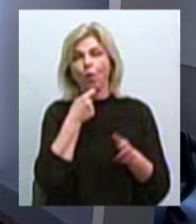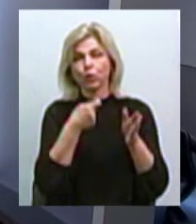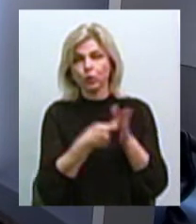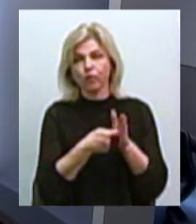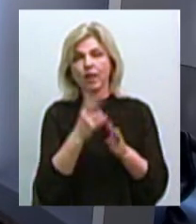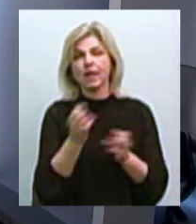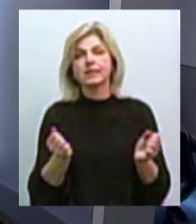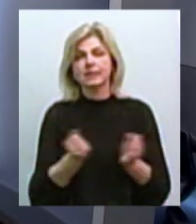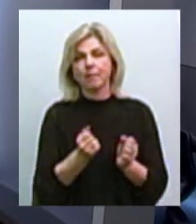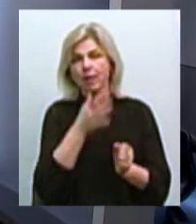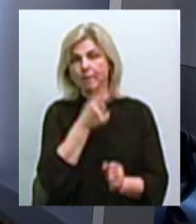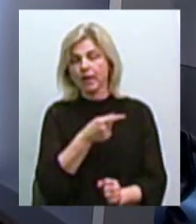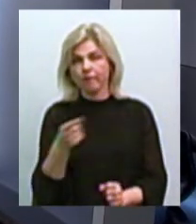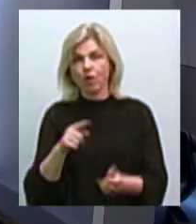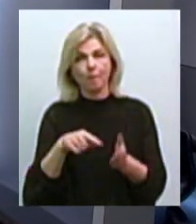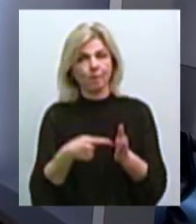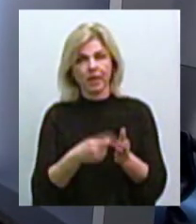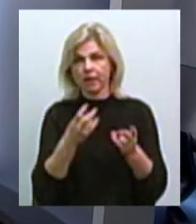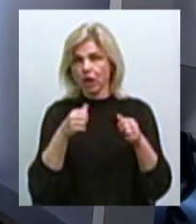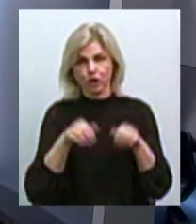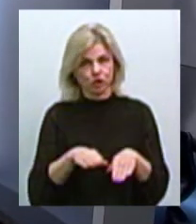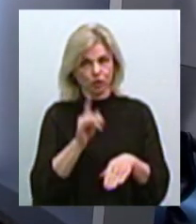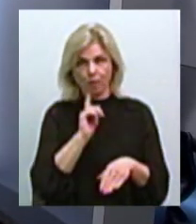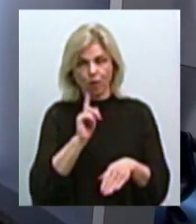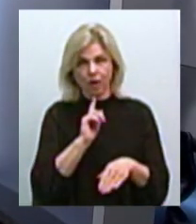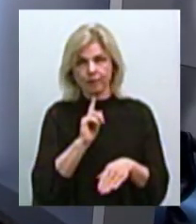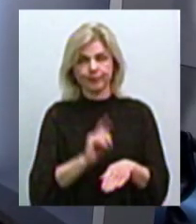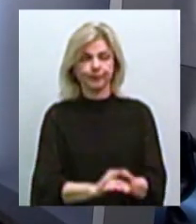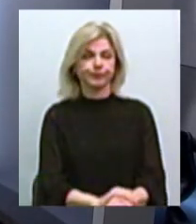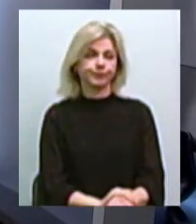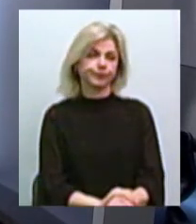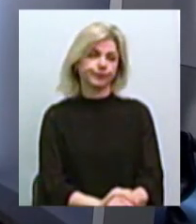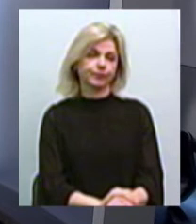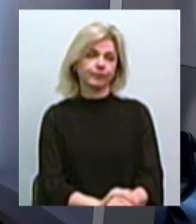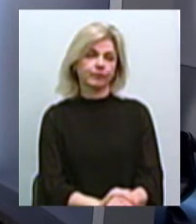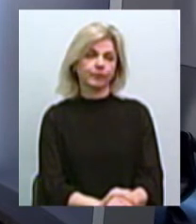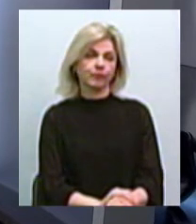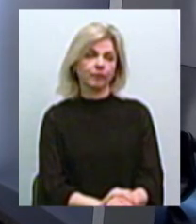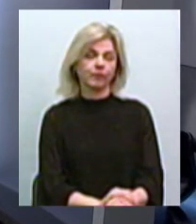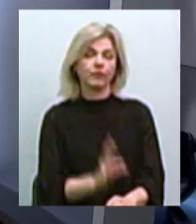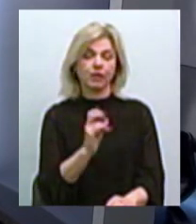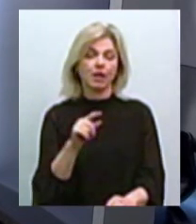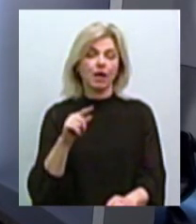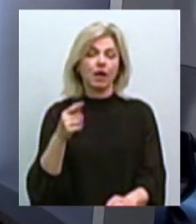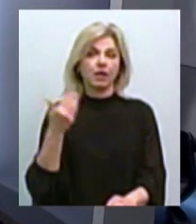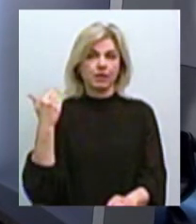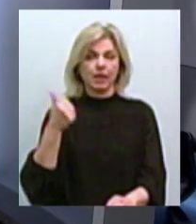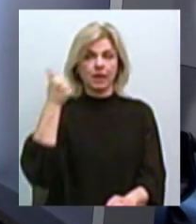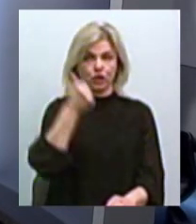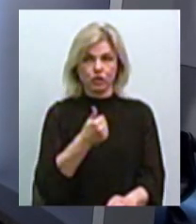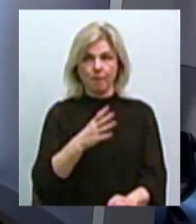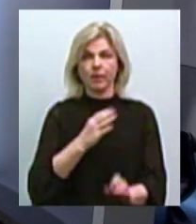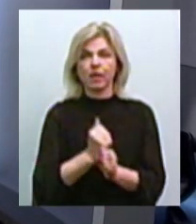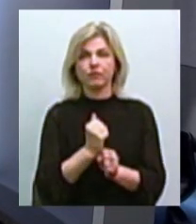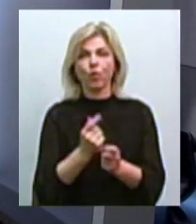зимовий період в місті не вирішено поки ще, так? Ну, на тому тижні була створена комісія на